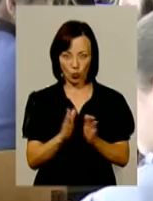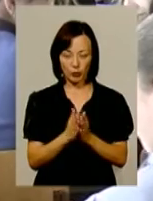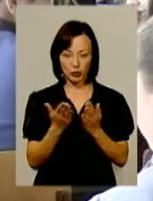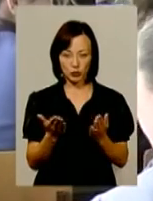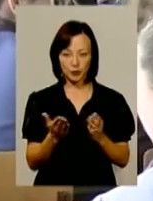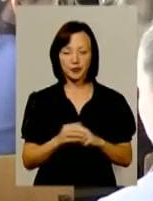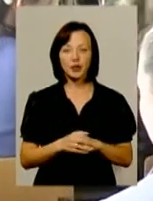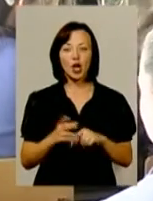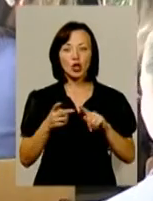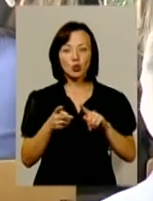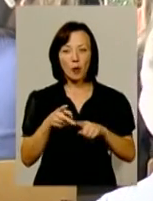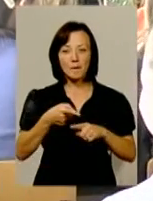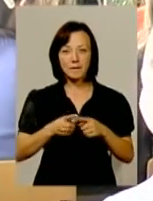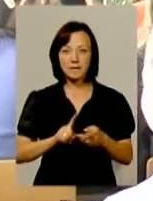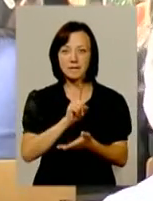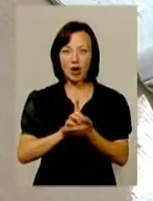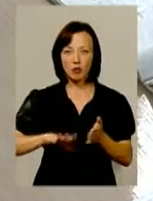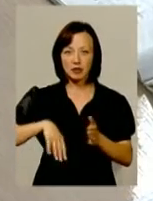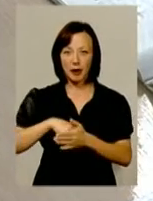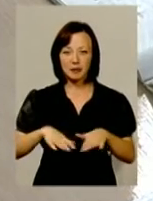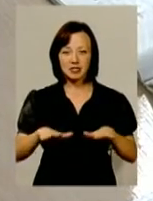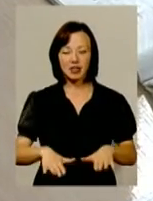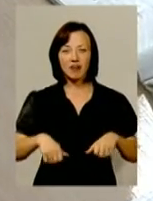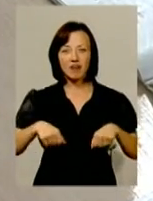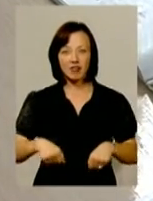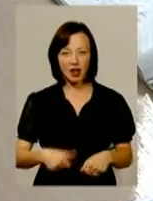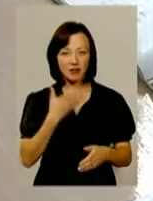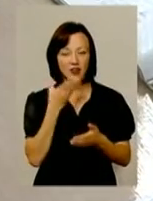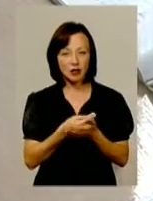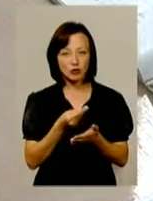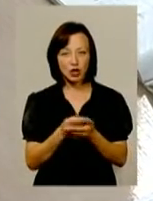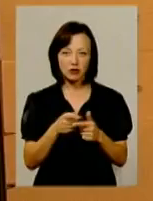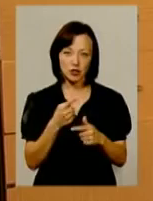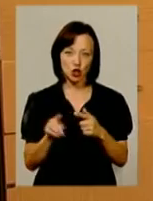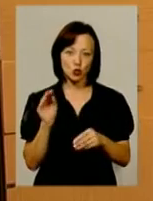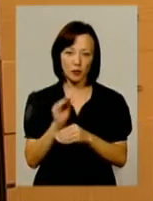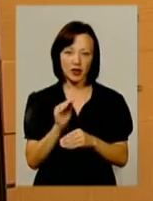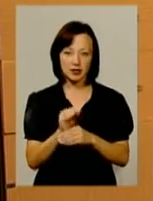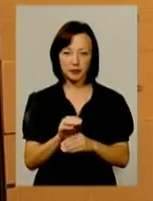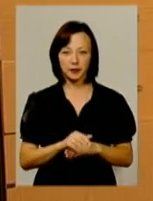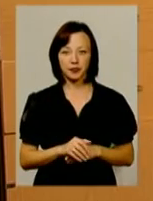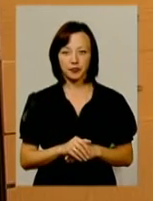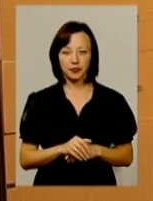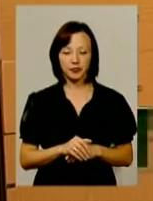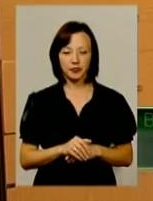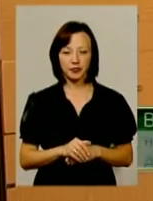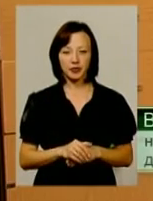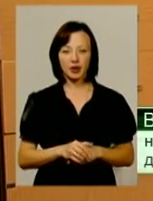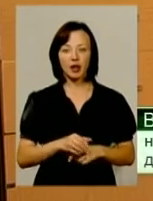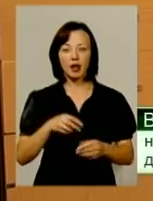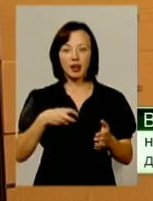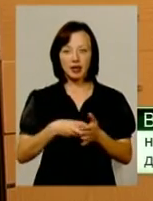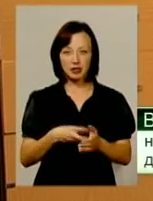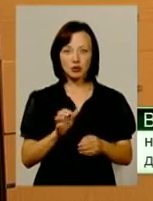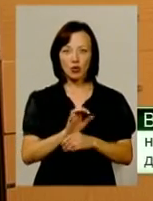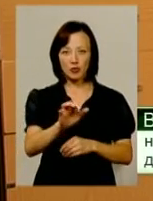Вартість другої половини має компенсувати місцева влада за рахунок власних бюджетів чи субвенцій. Лист зазначений відправлений на управління